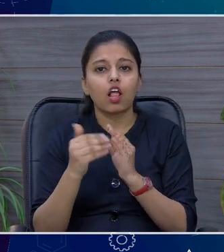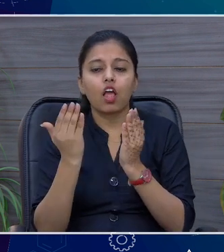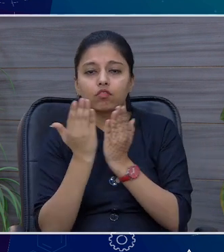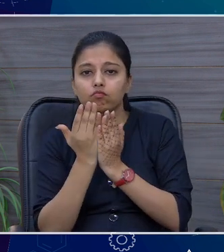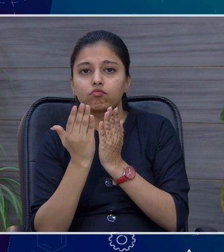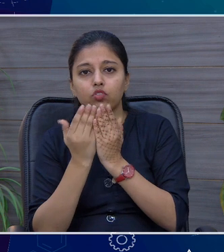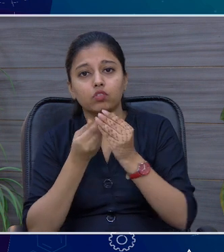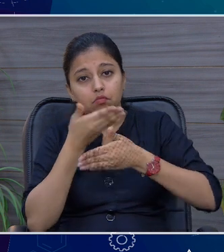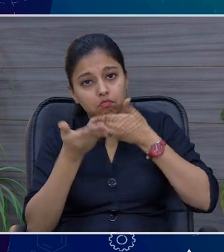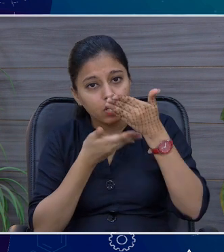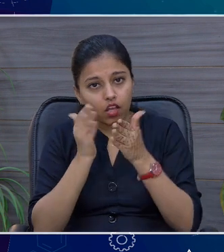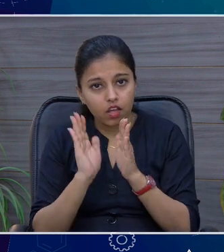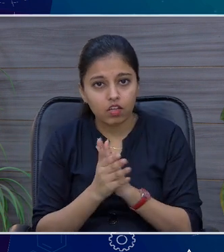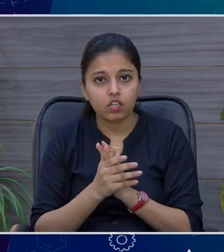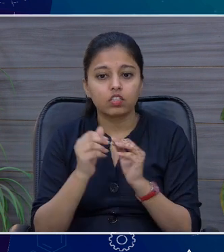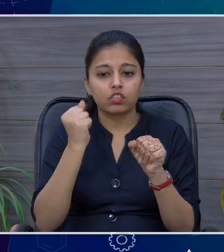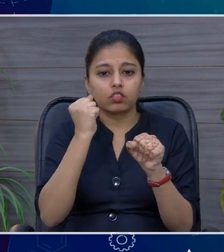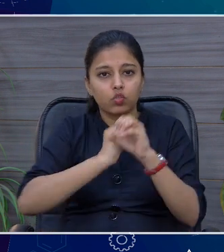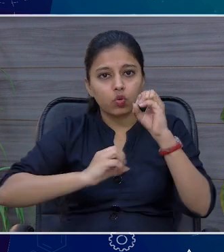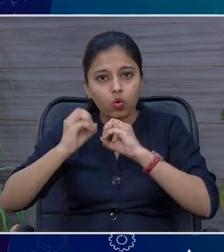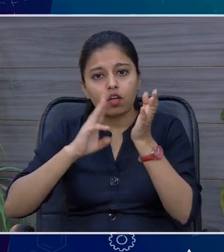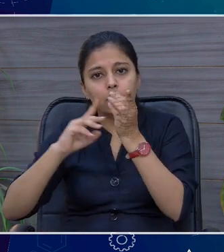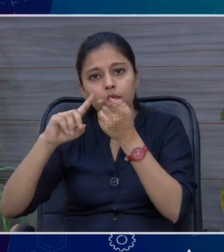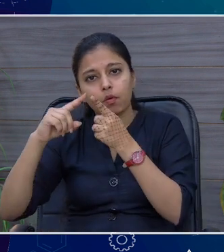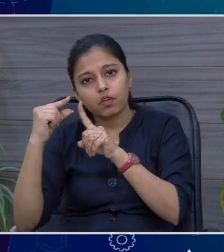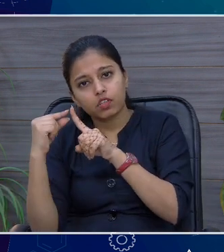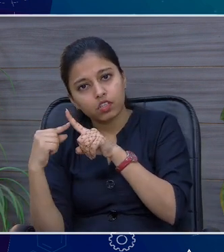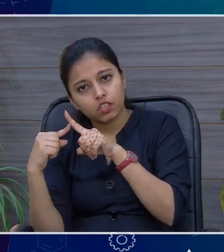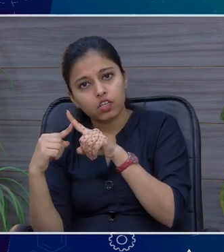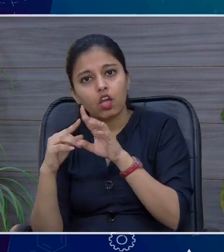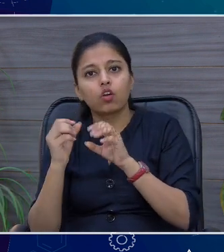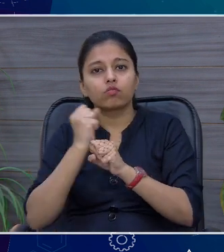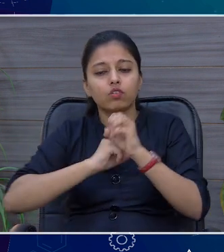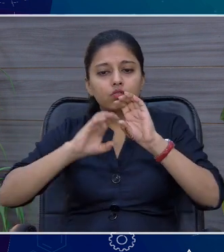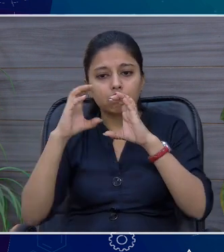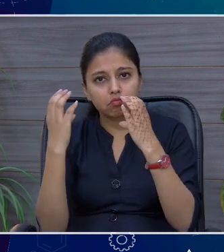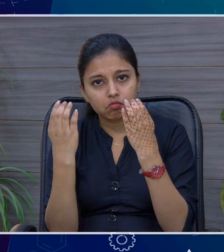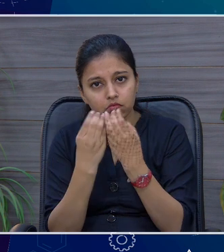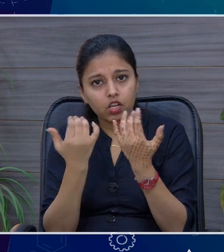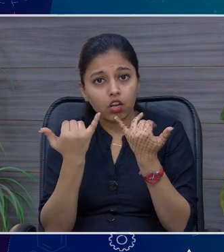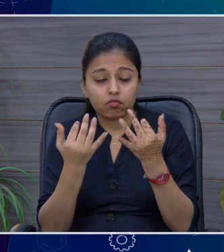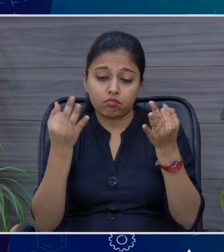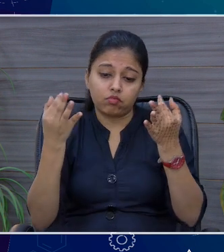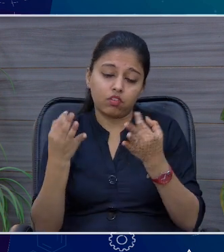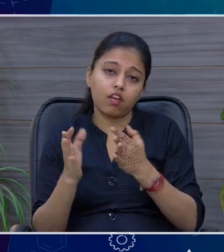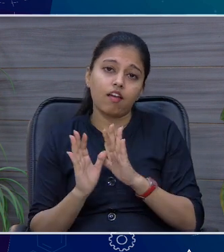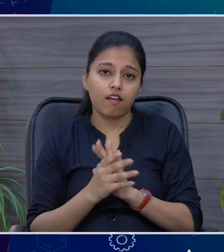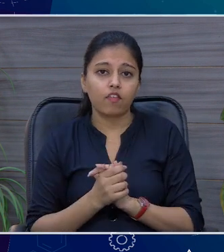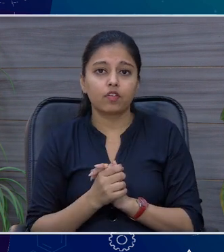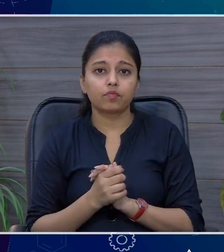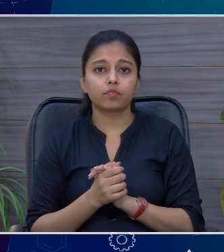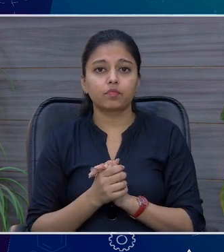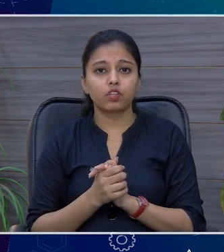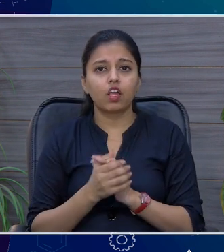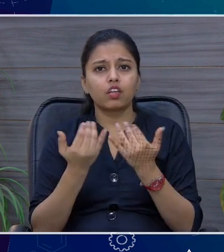सबका वोगे और गूगल मीट, गूगल क्लास्फों, जूम, वेबेश के बाद ही हमसे ऐसे आडियो विजूल कही बाहन होता